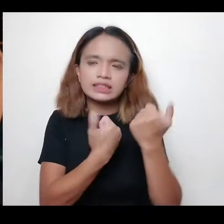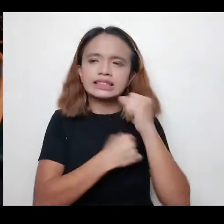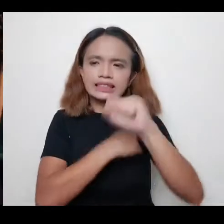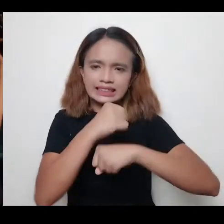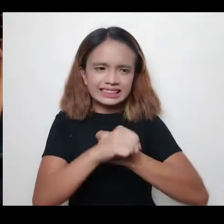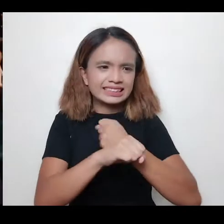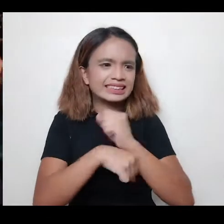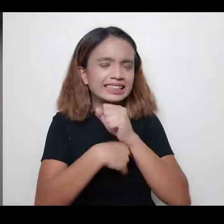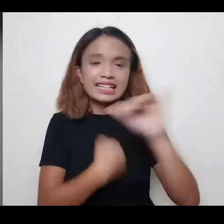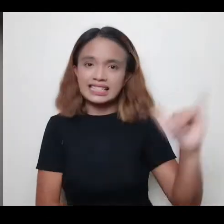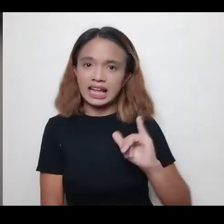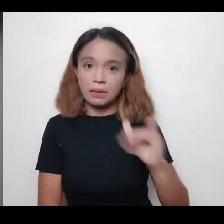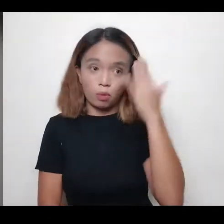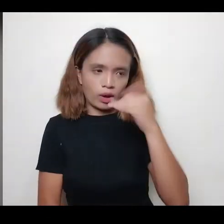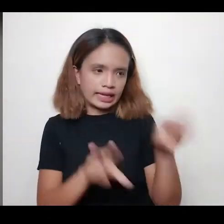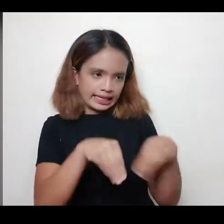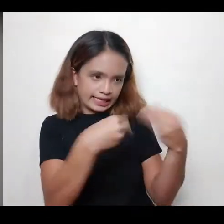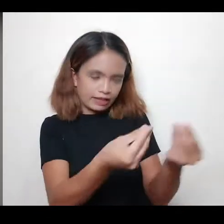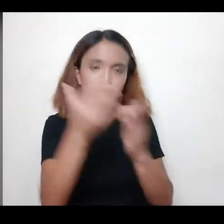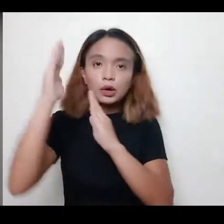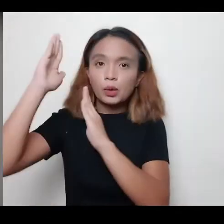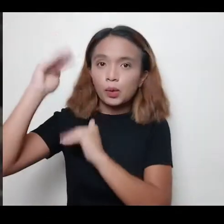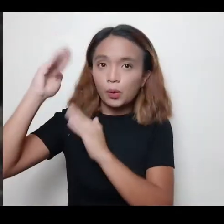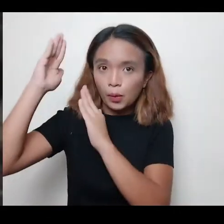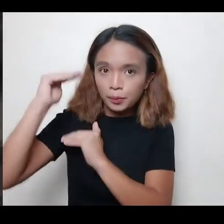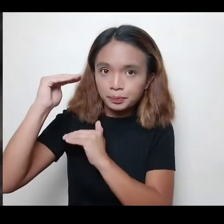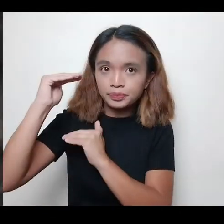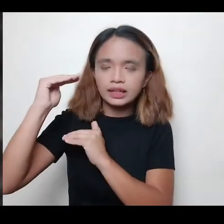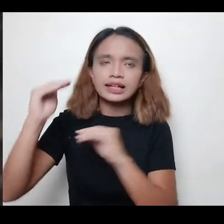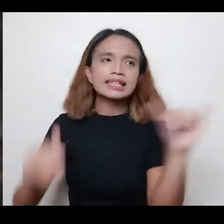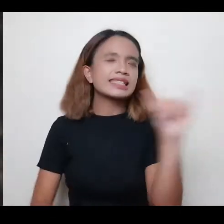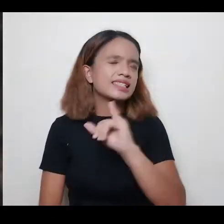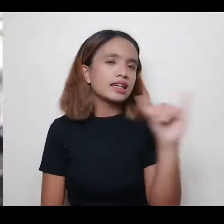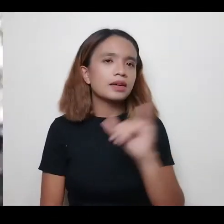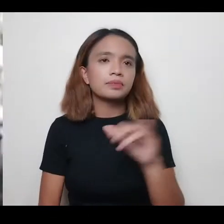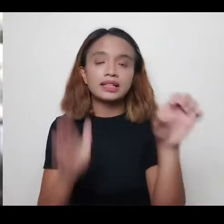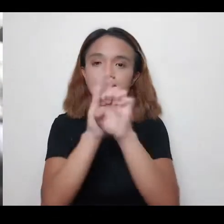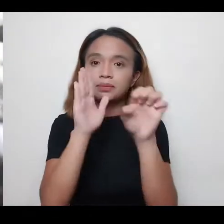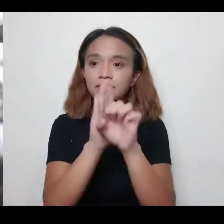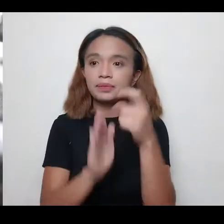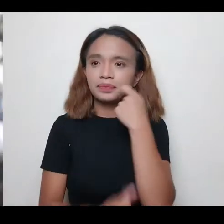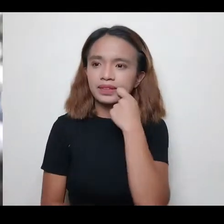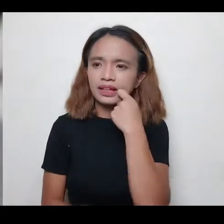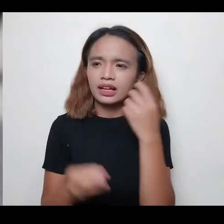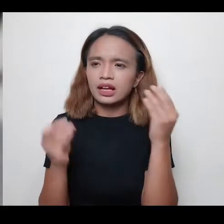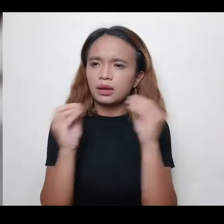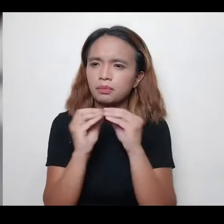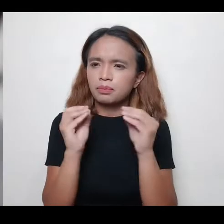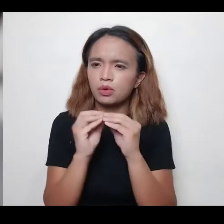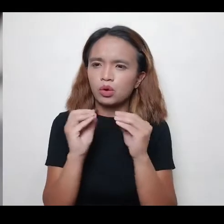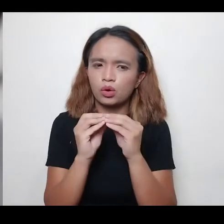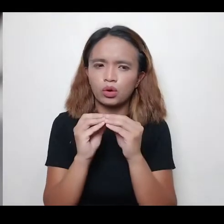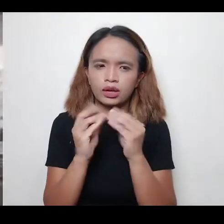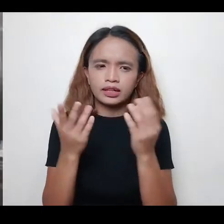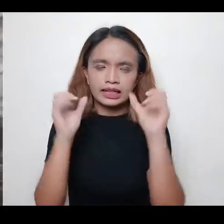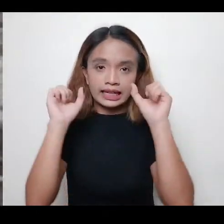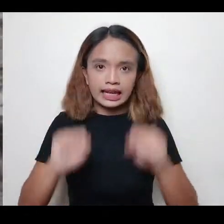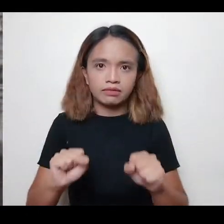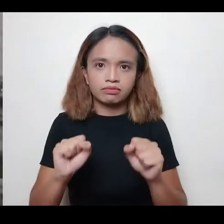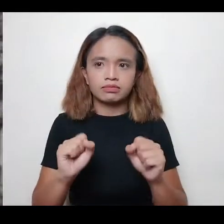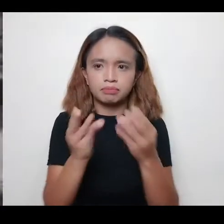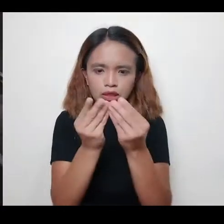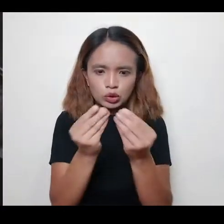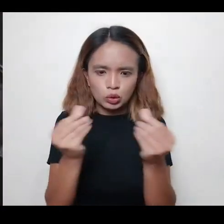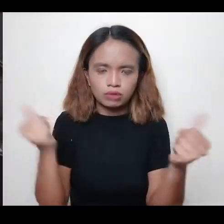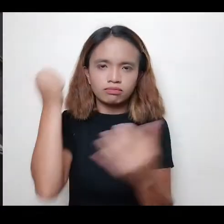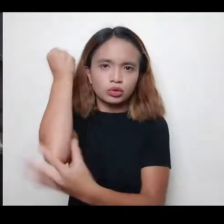ganong pagsubok din para bigyan sila ng pag-asa na gaya ng mga examples natin, matatawid din nila